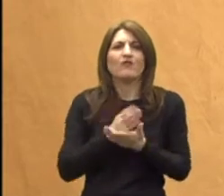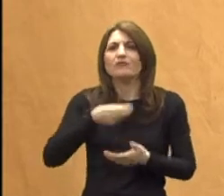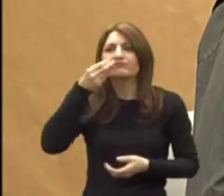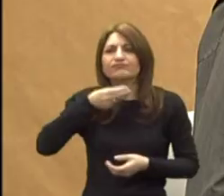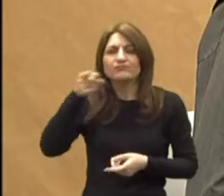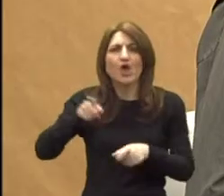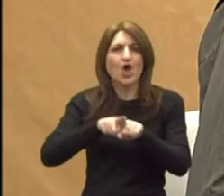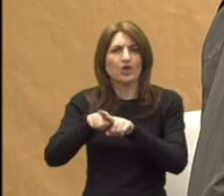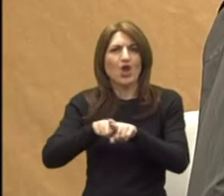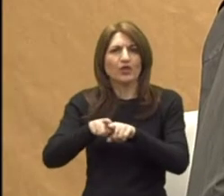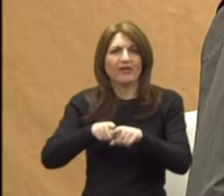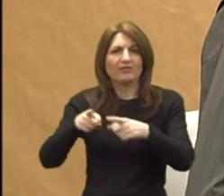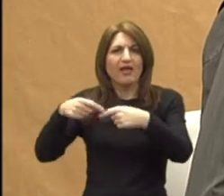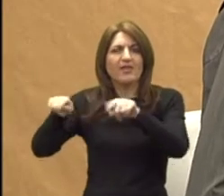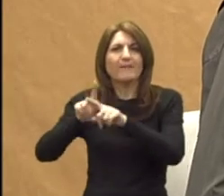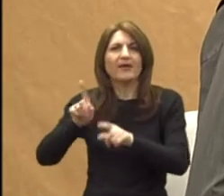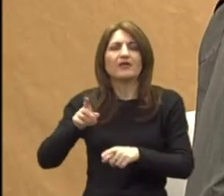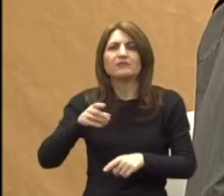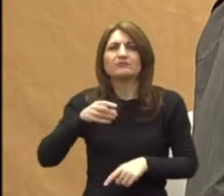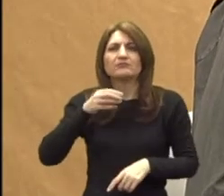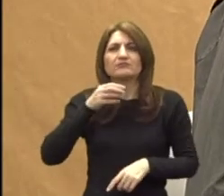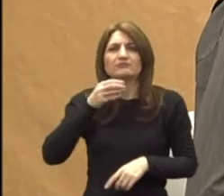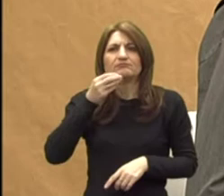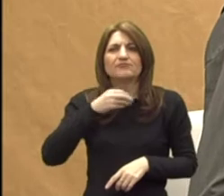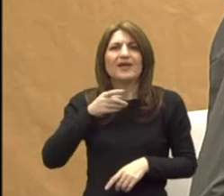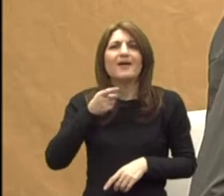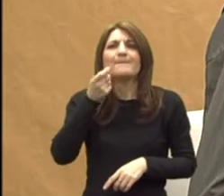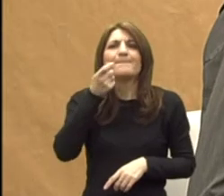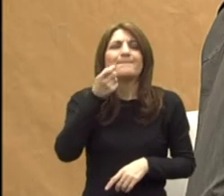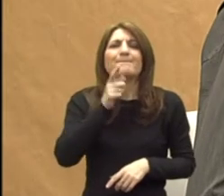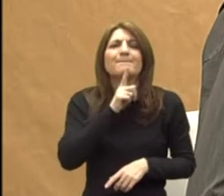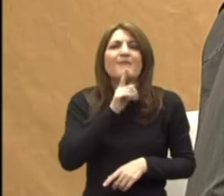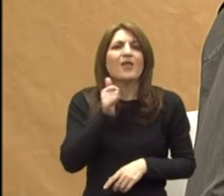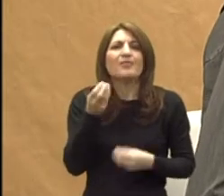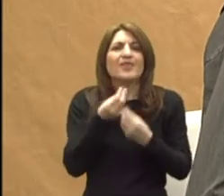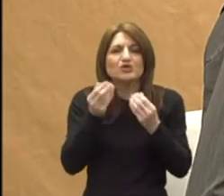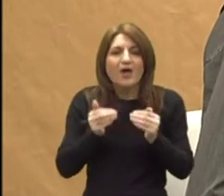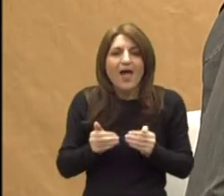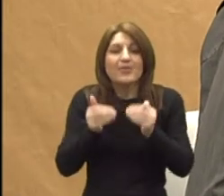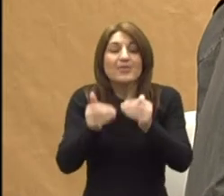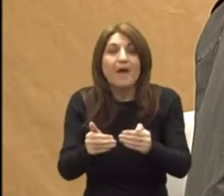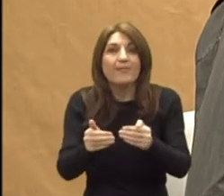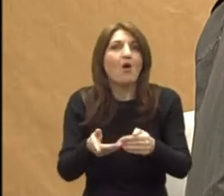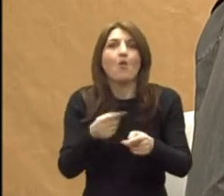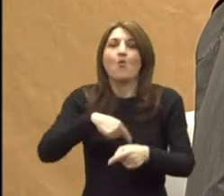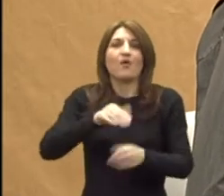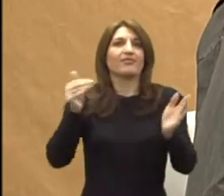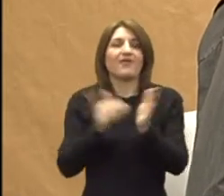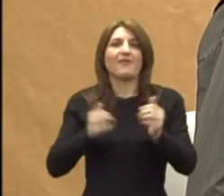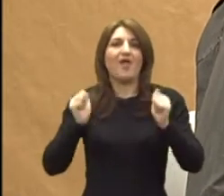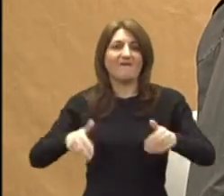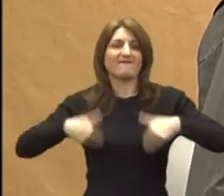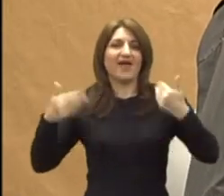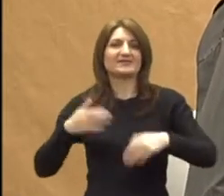i govorimo o sami sebi, a to je da onaj mali napredak nas mora činiti jako svjetnim i veselim. Jer ponekad